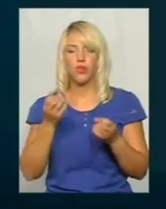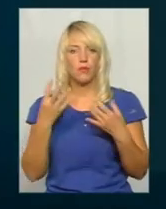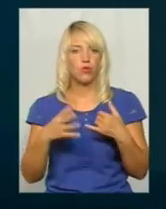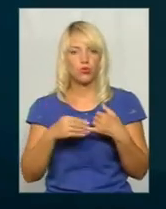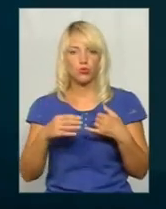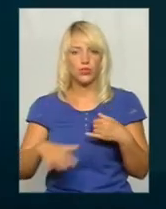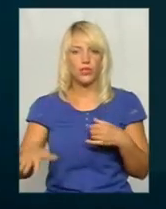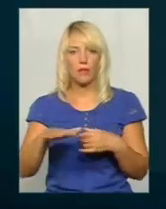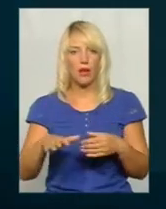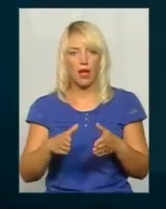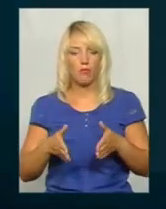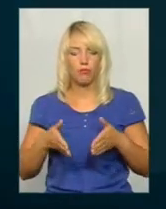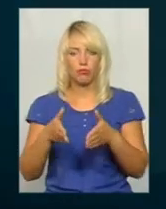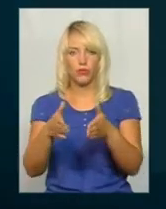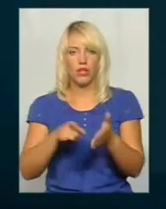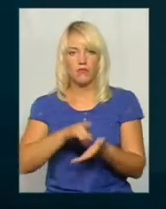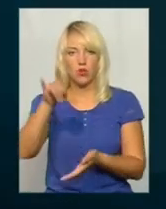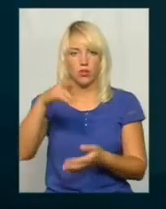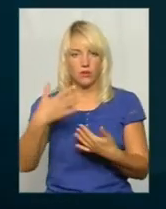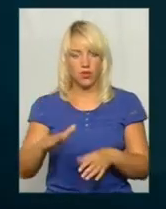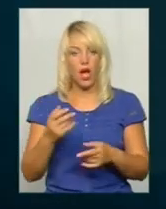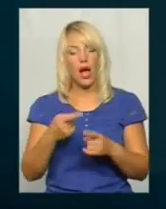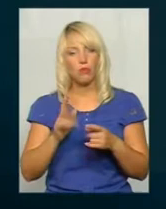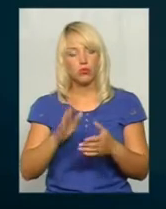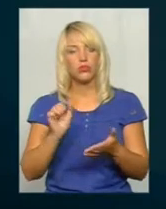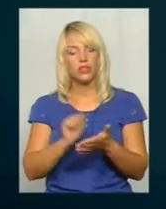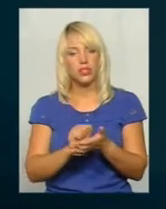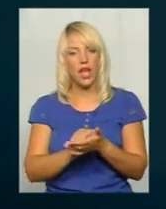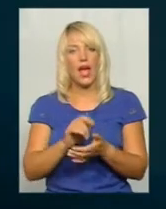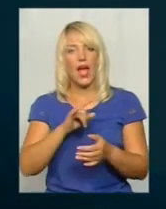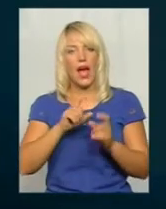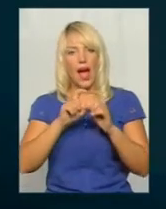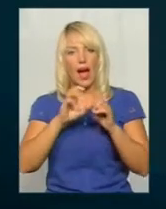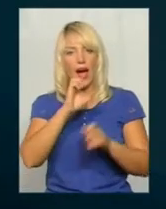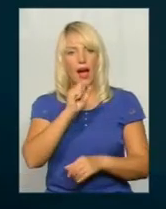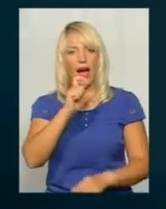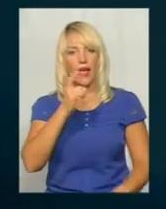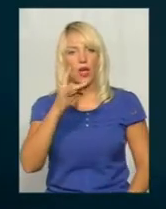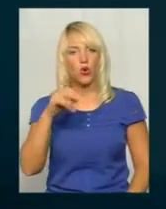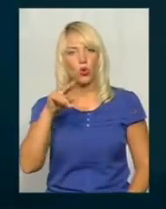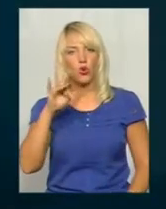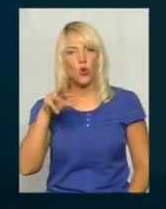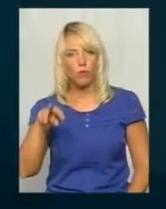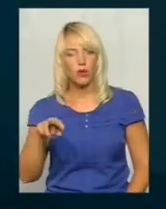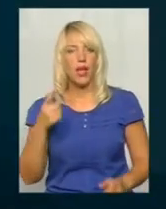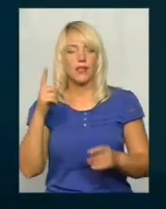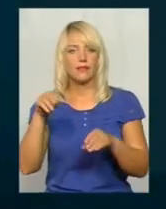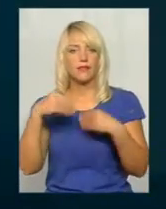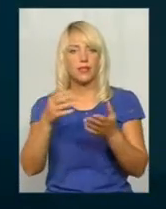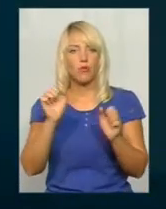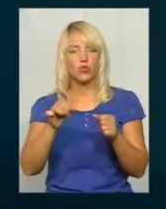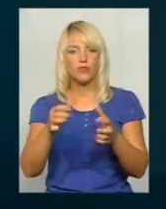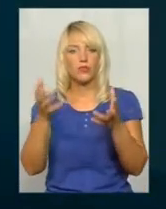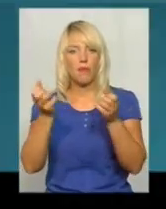льотного поля, а сертифікат аеродрома. І тоді вже це дає змогу приймати певний тип повітряних суден. Цей процес